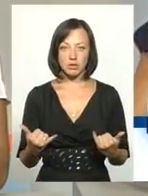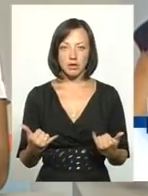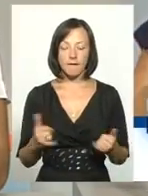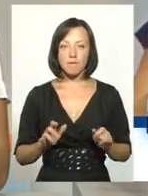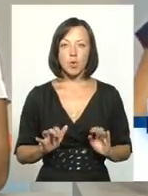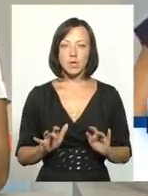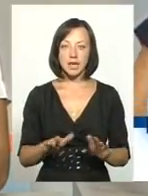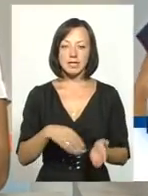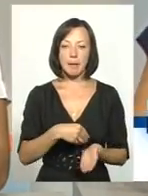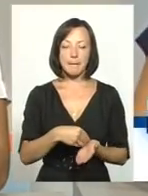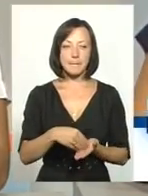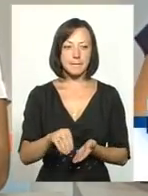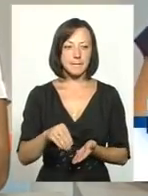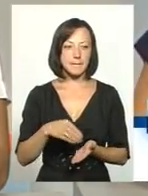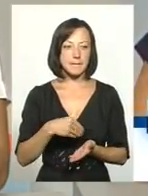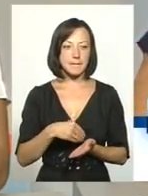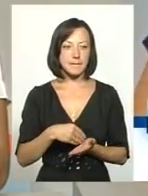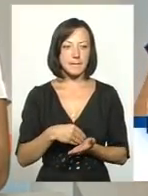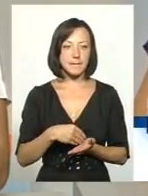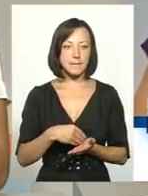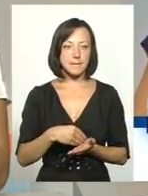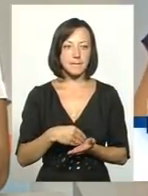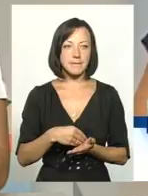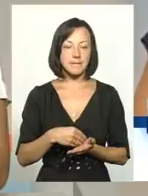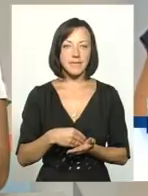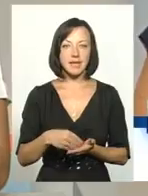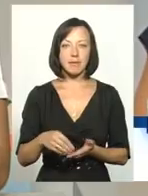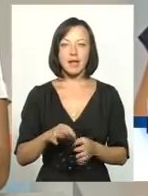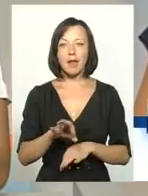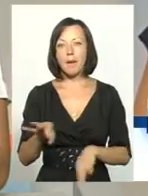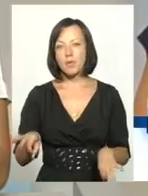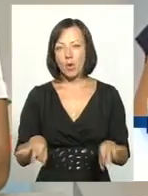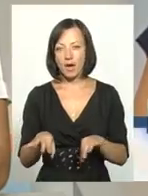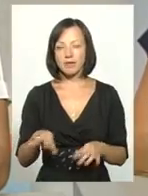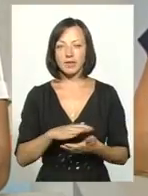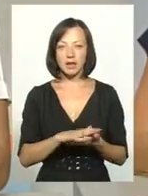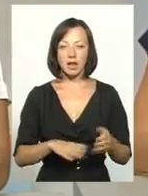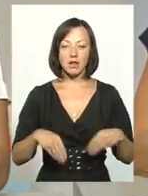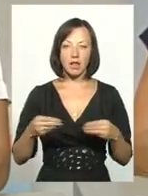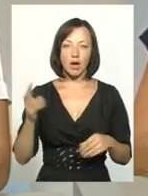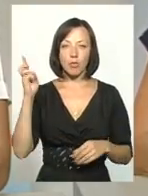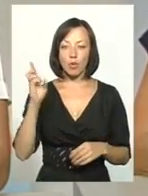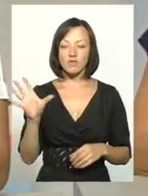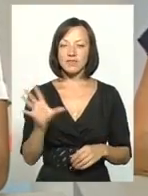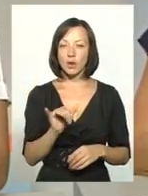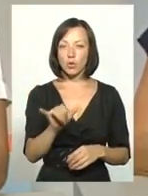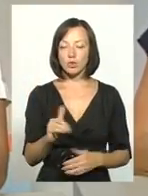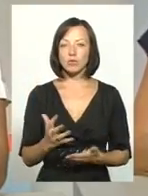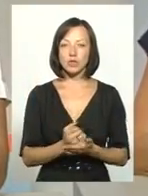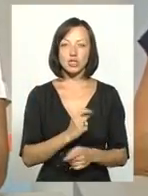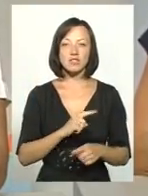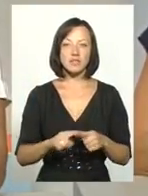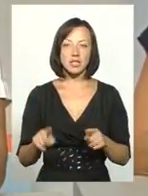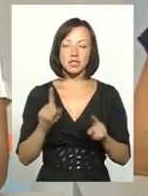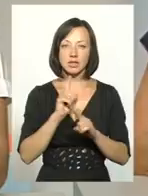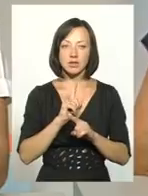процесі придбання проєктів і так далі. Тому, дай Бог, щоб все в них вийшло, тоді швидше